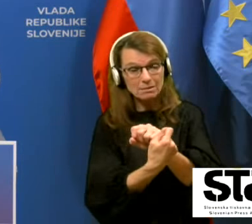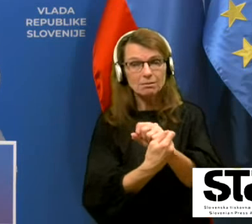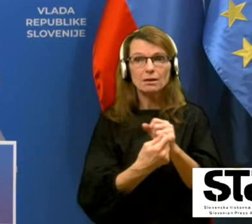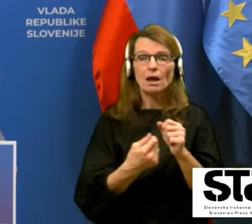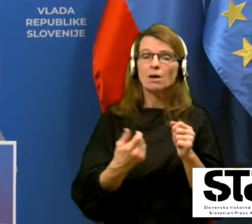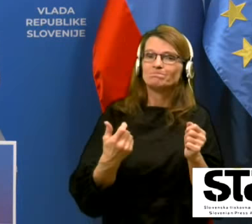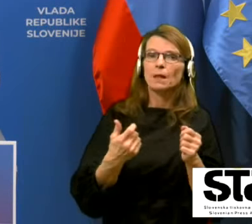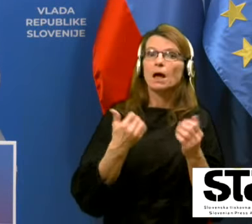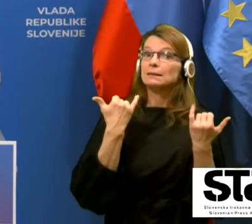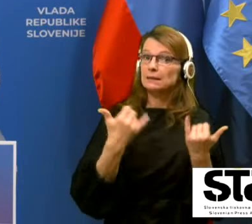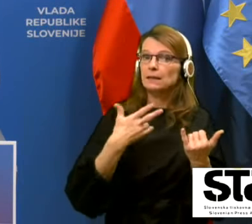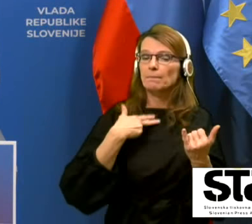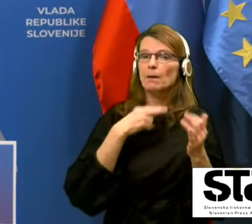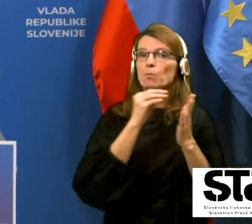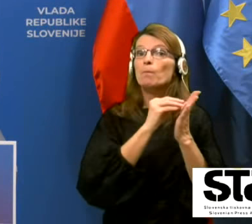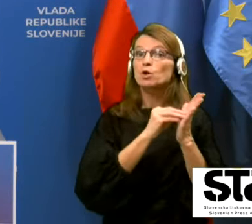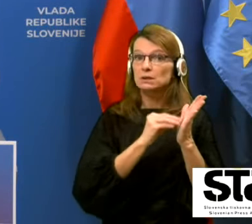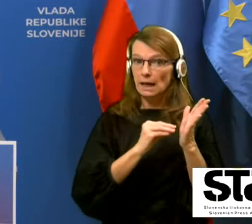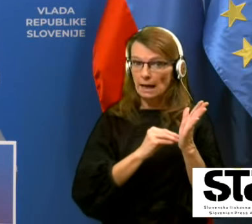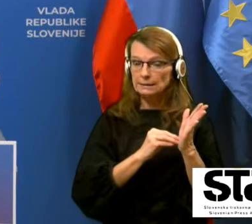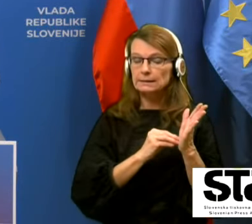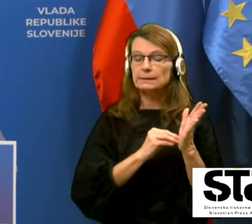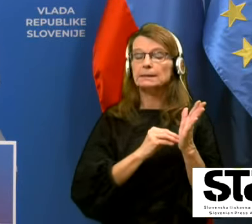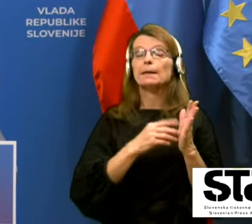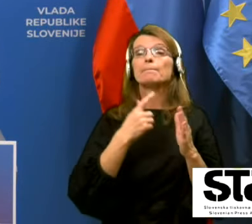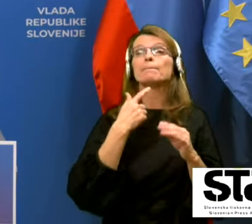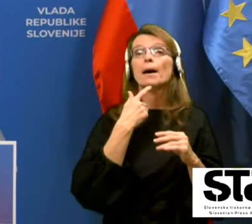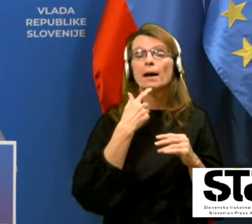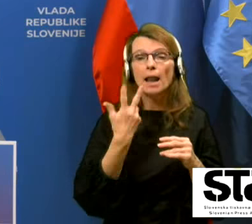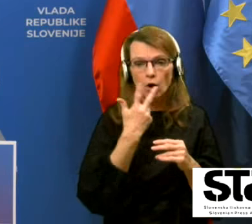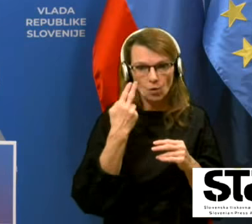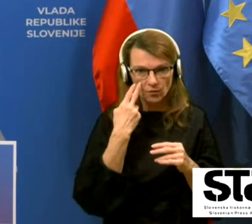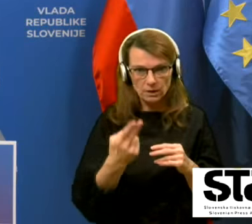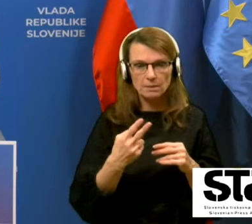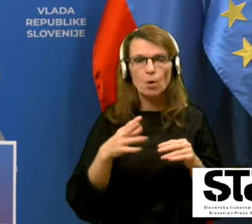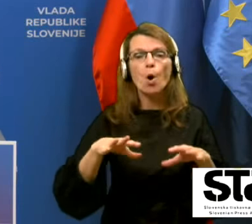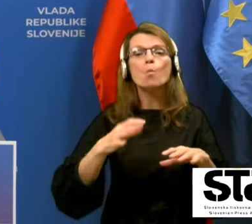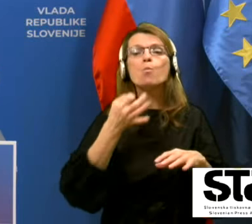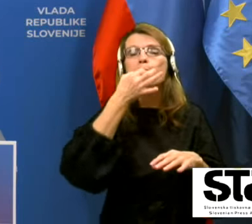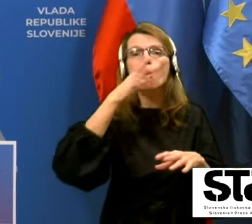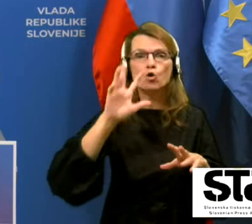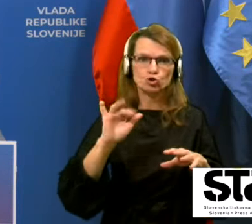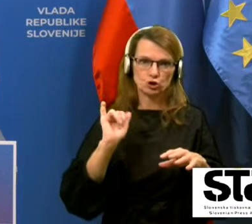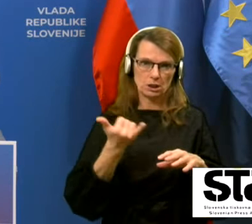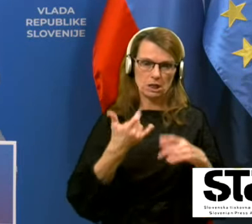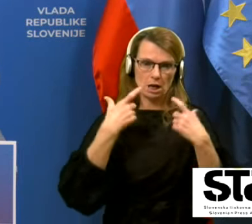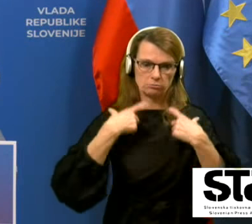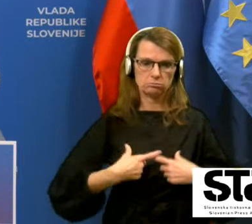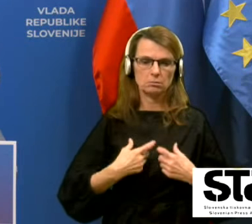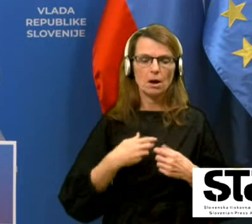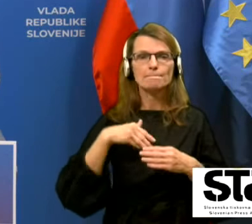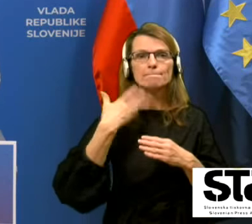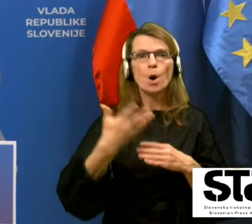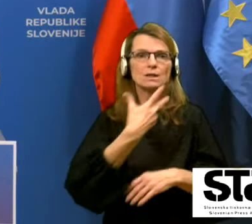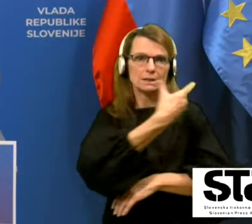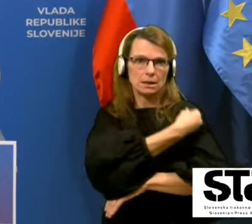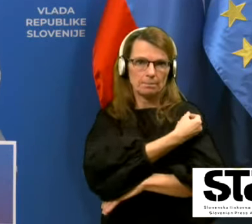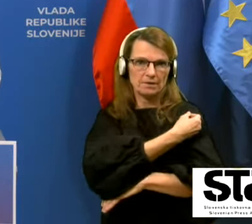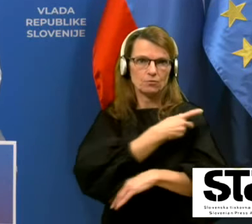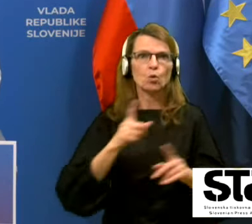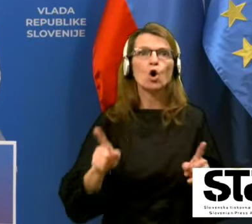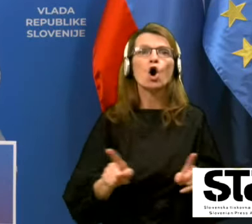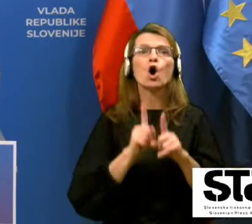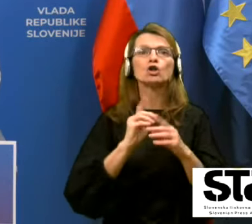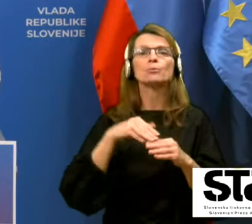podatko, ki so zdaj na voljo, je boljši odziv po cepljenju, kot ko preboleli bolezni. Verjetno bo dolgotrajno, nekatere študije govorijo